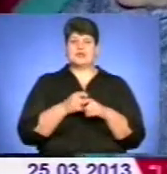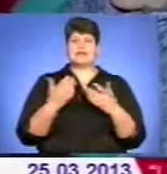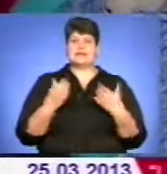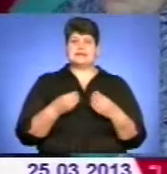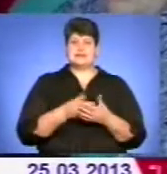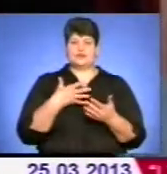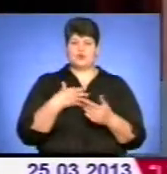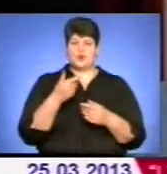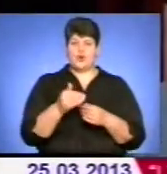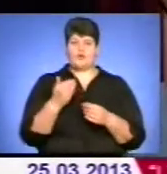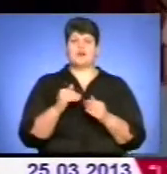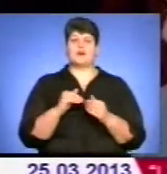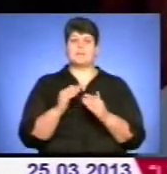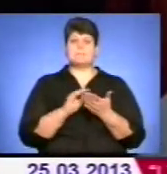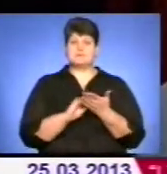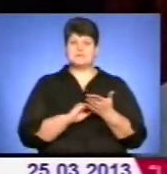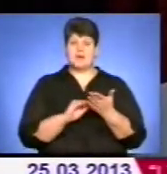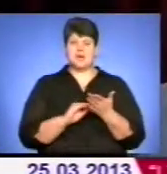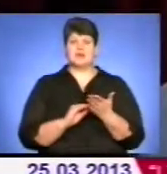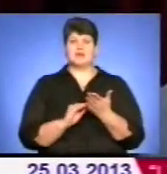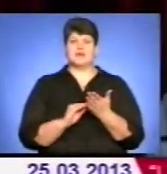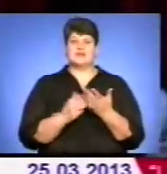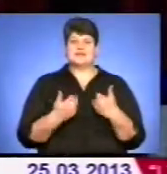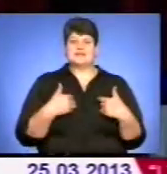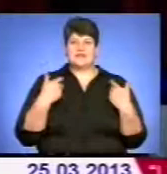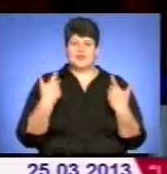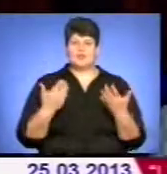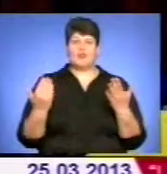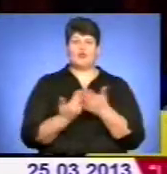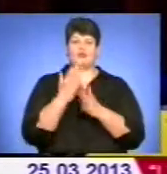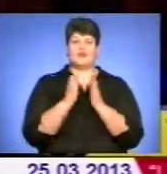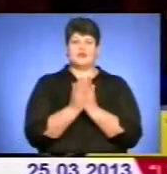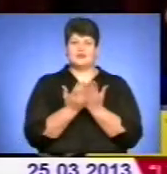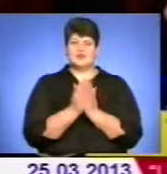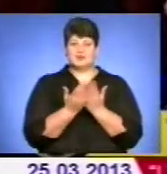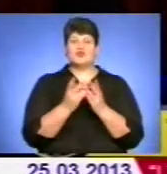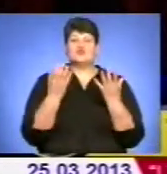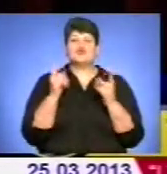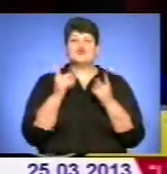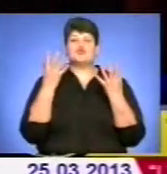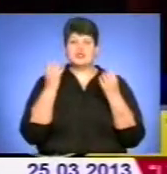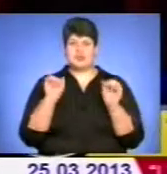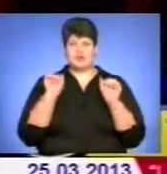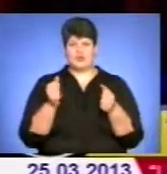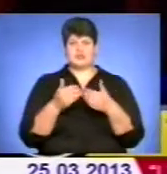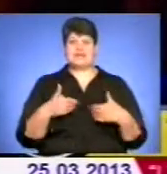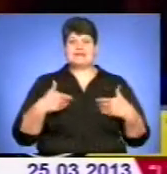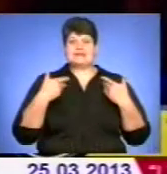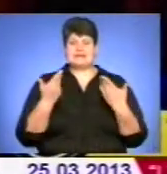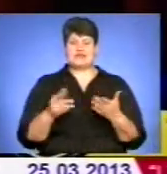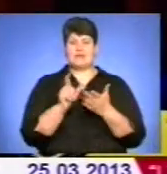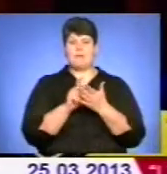і як людину. Зичимо здоров'я, зичимо натхнення, зичимо нових книжок. Що ще можна зичити поету